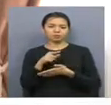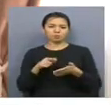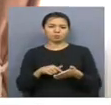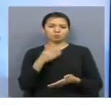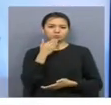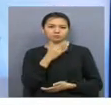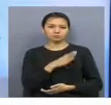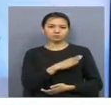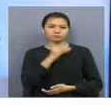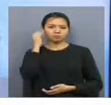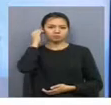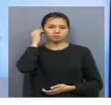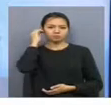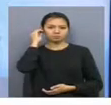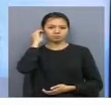қойды.